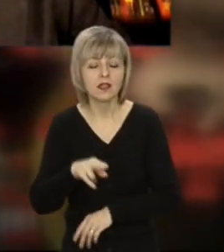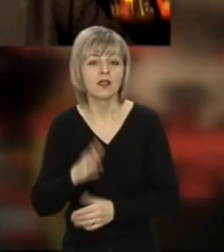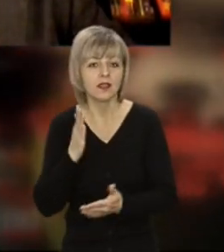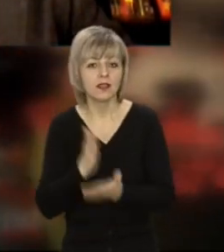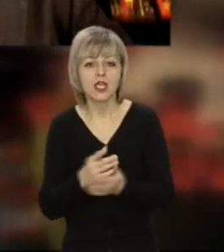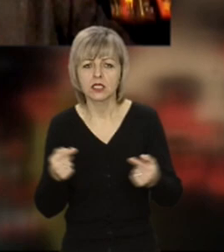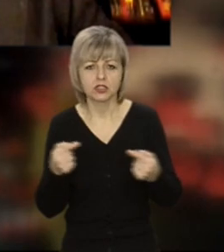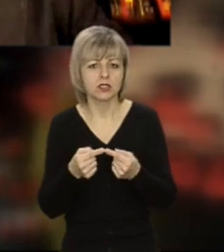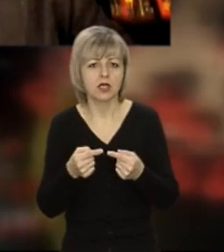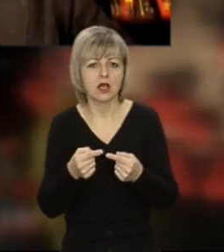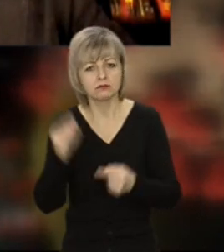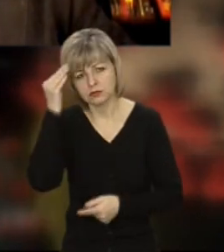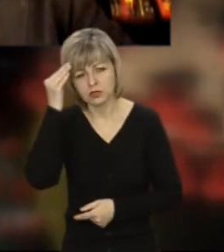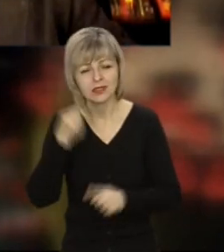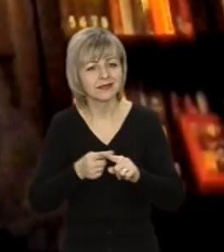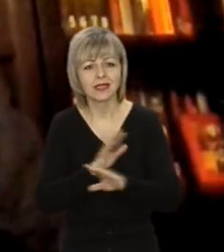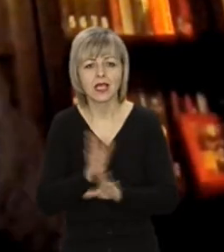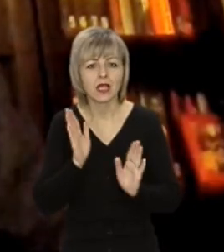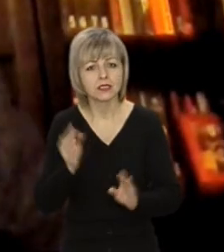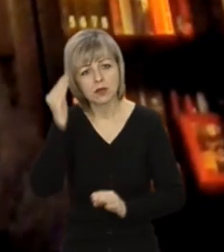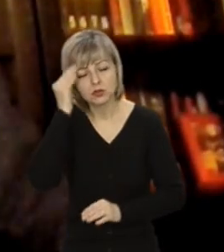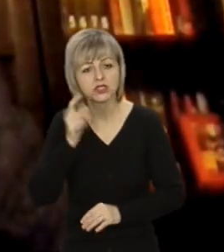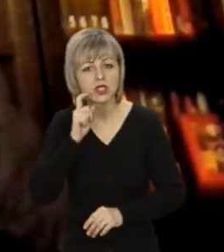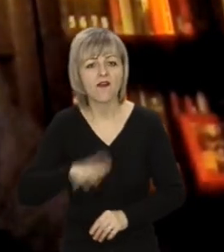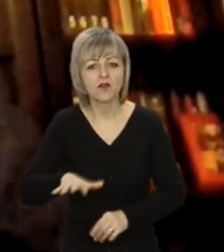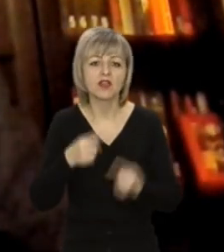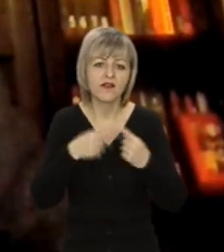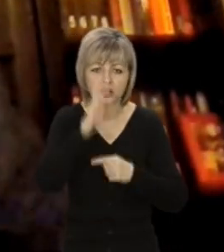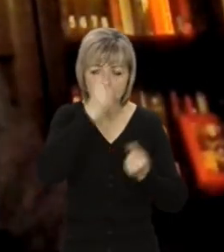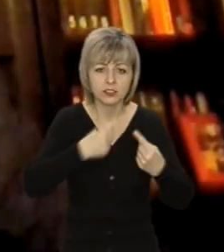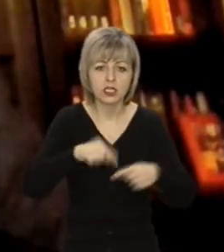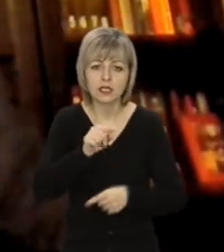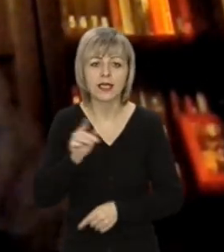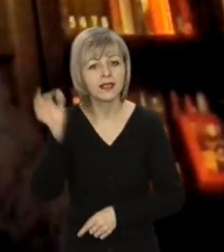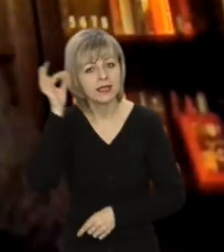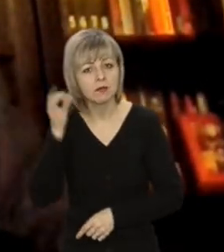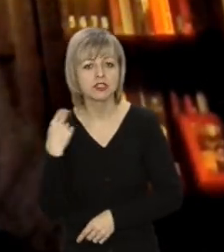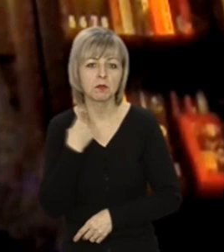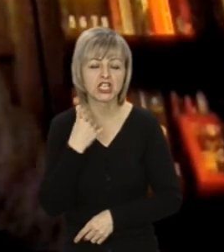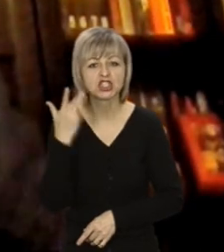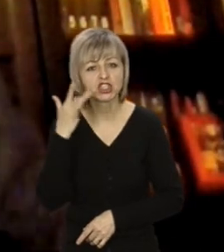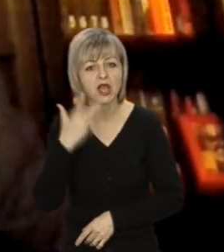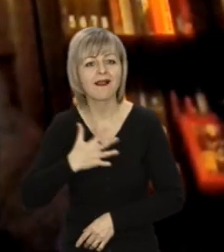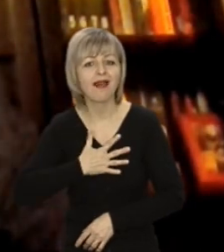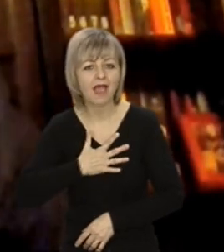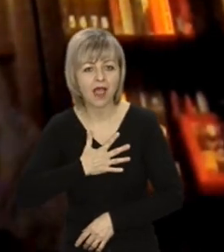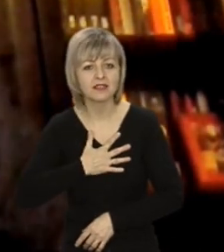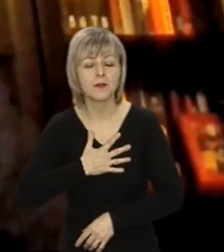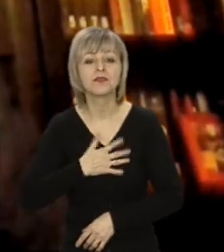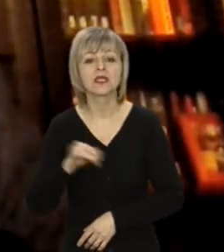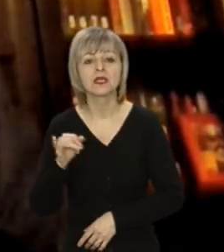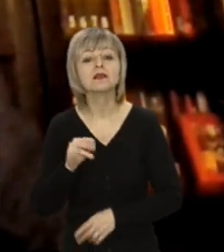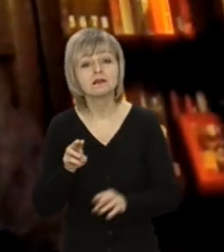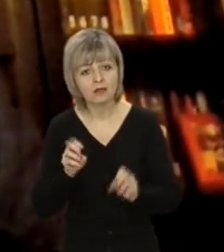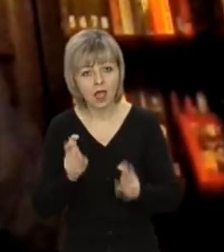є чітка позиція. І це не лише позиція в Україні, й в інших країнах – в Німеччині, в Британії, в США, в Канаді. Так,